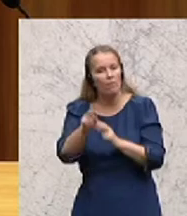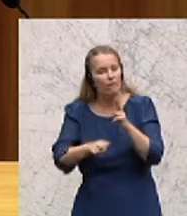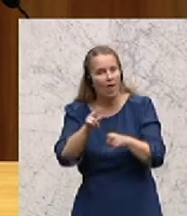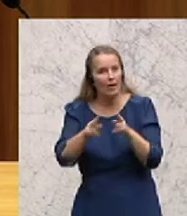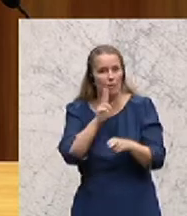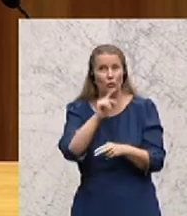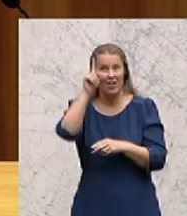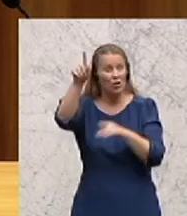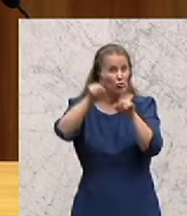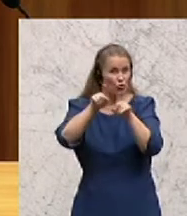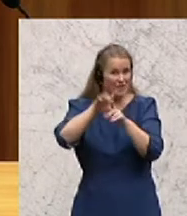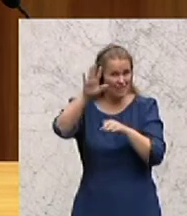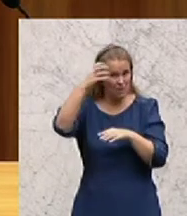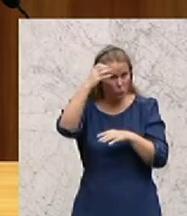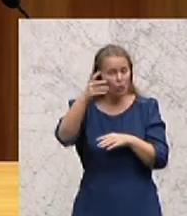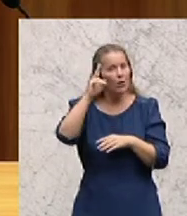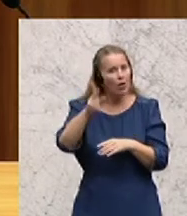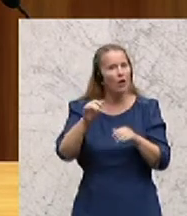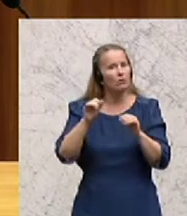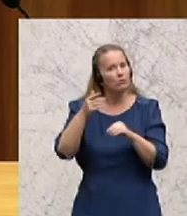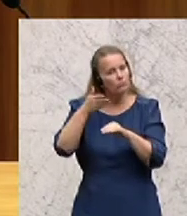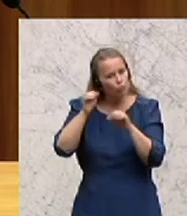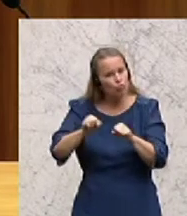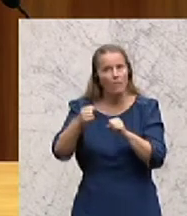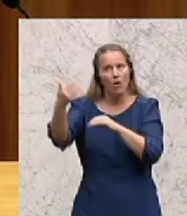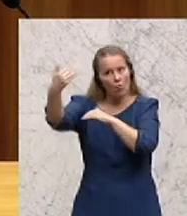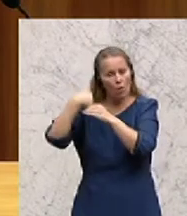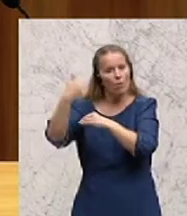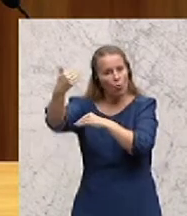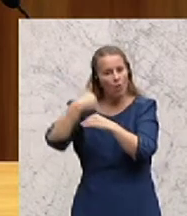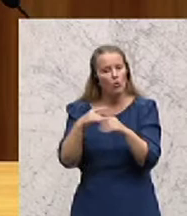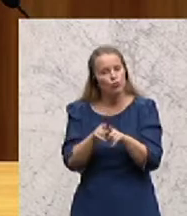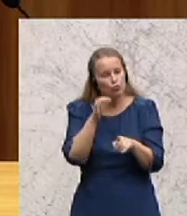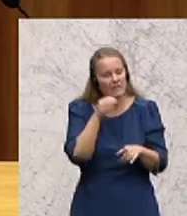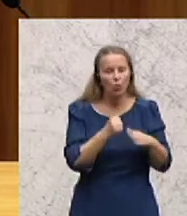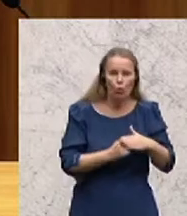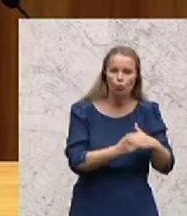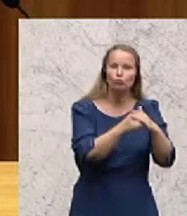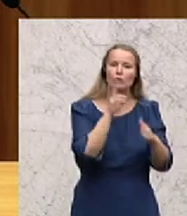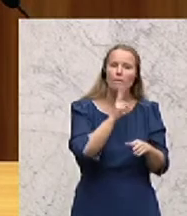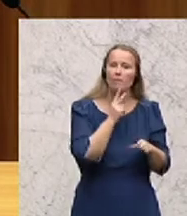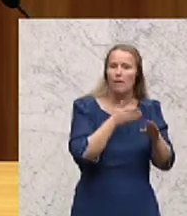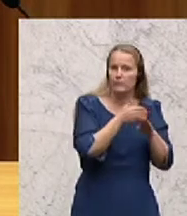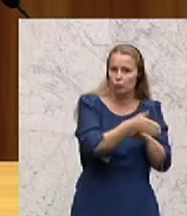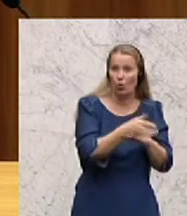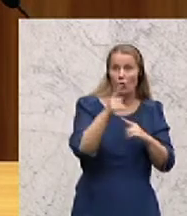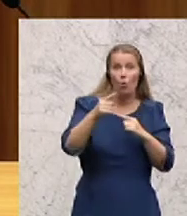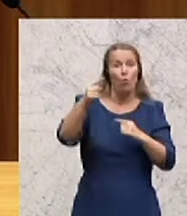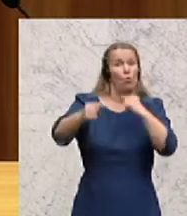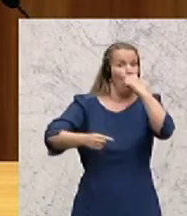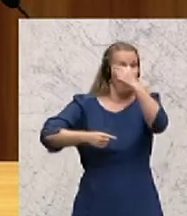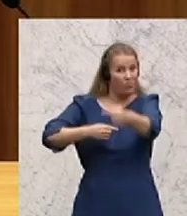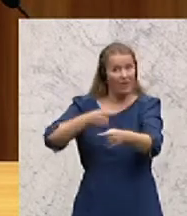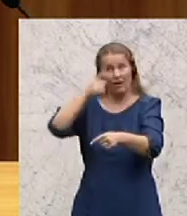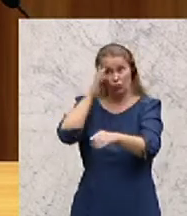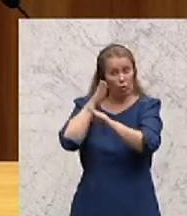Schwester in München kann immer wieder kommen und die Schwester unterstützen in Wien und auch die Mutter besuchen. Umgekehrt wäre das nicht